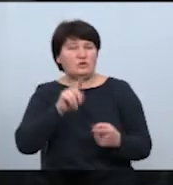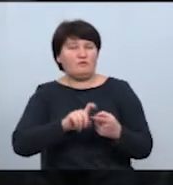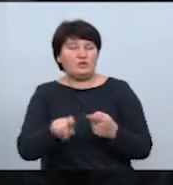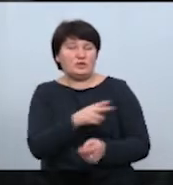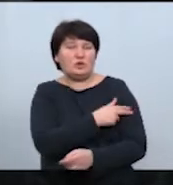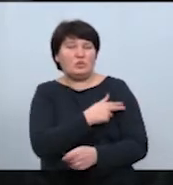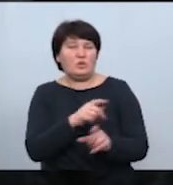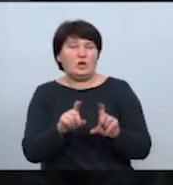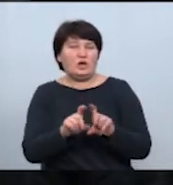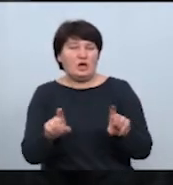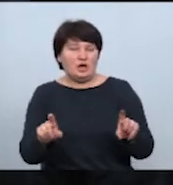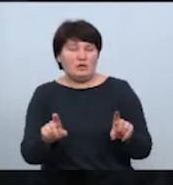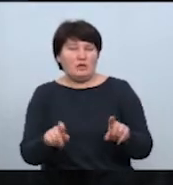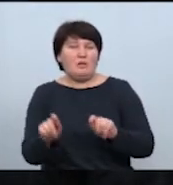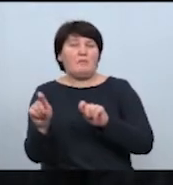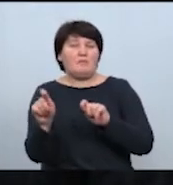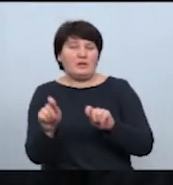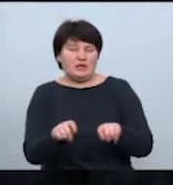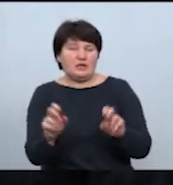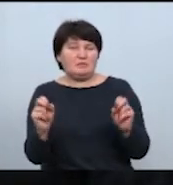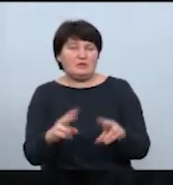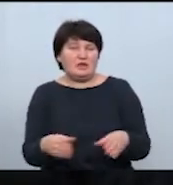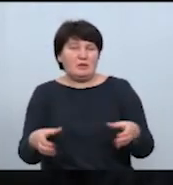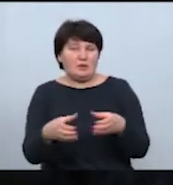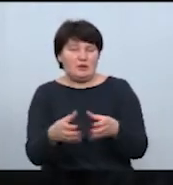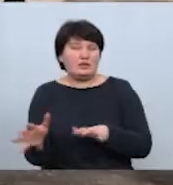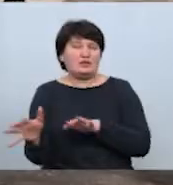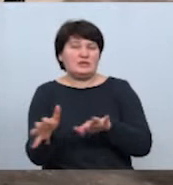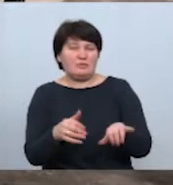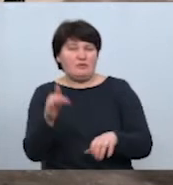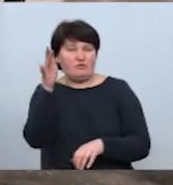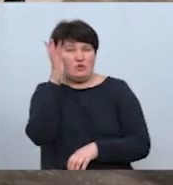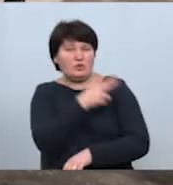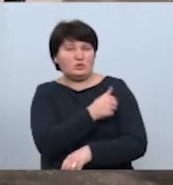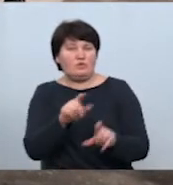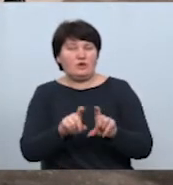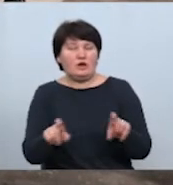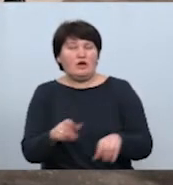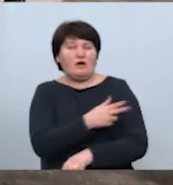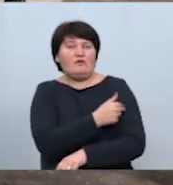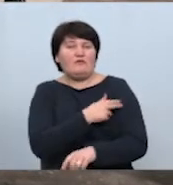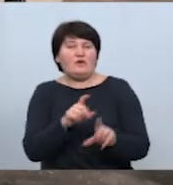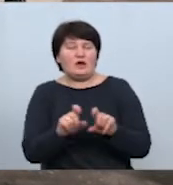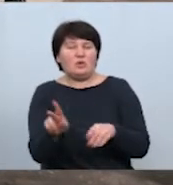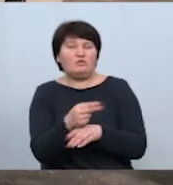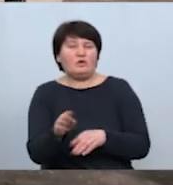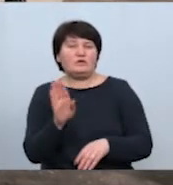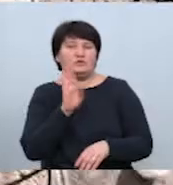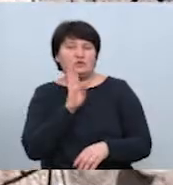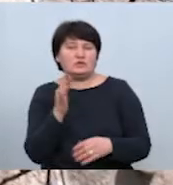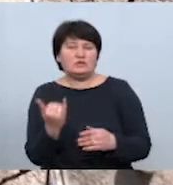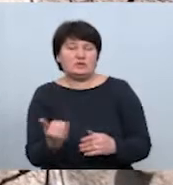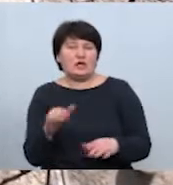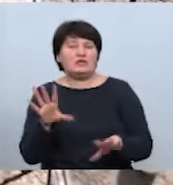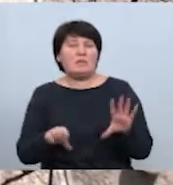і відправлена. Приїхала спеціальна бригада і забрали в Коломийську інфекційну лікарню. Лікарня, в якій лікували інфіковану, перебуває на балансі